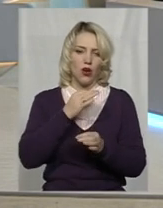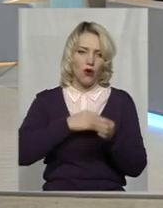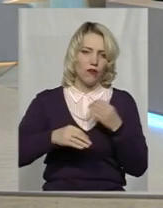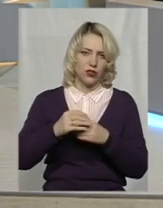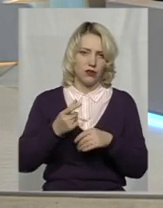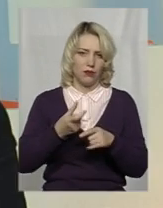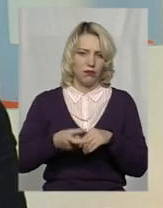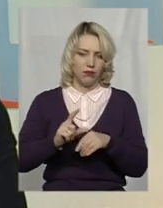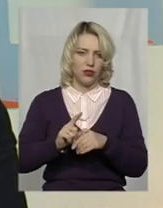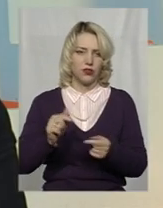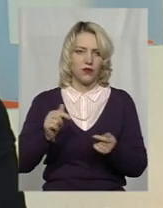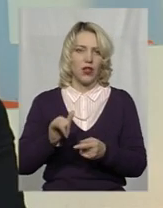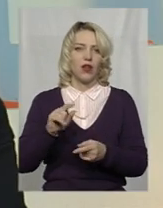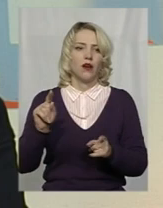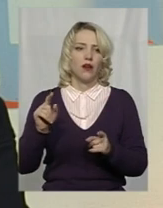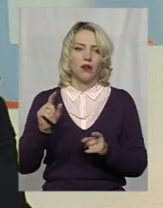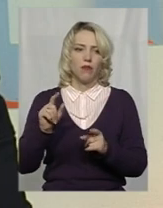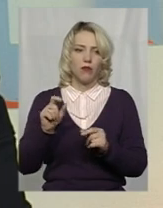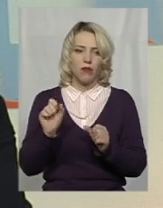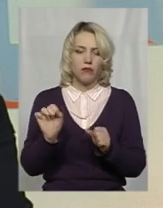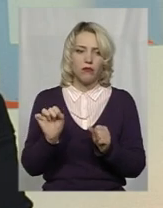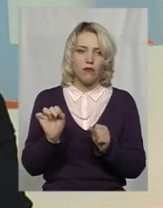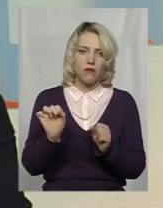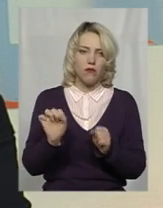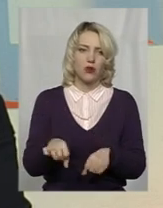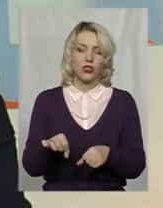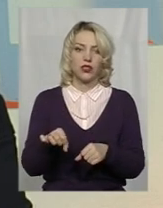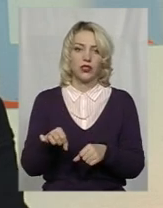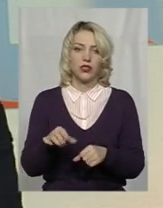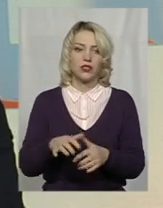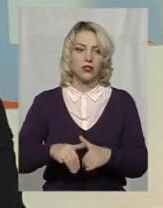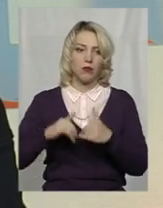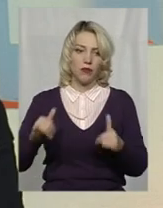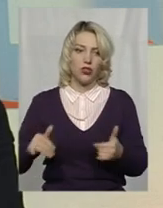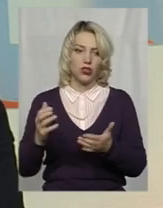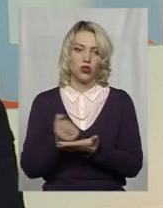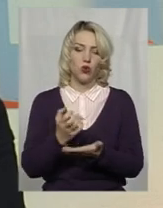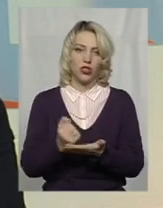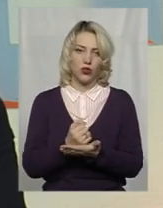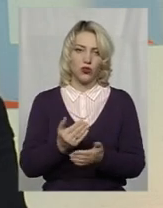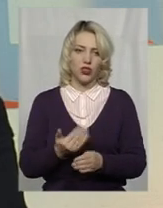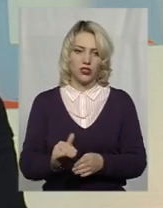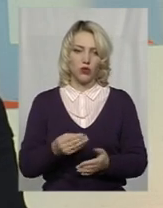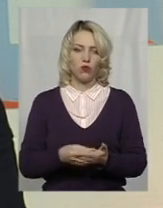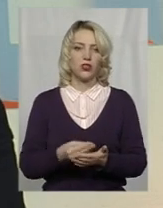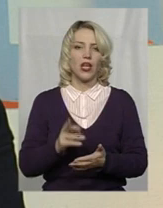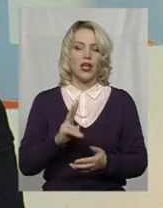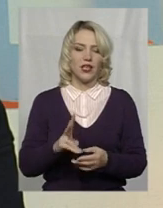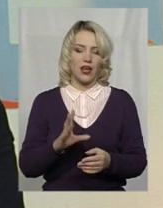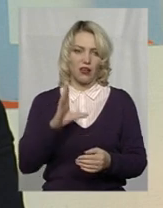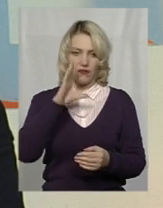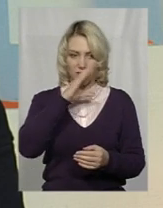бесіда в тому плані, яким чином можна збільшити дохідну частину бюджету і яким чином